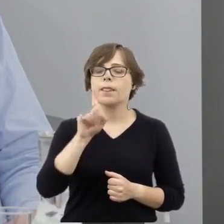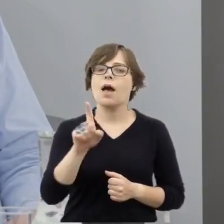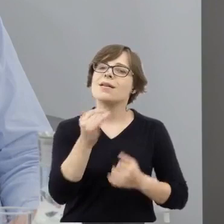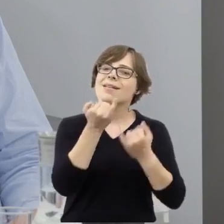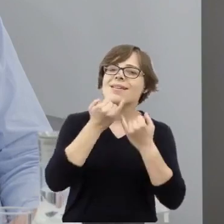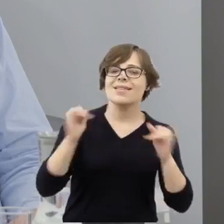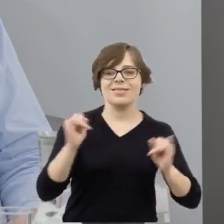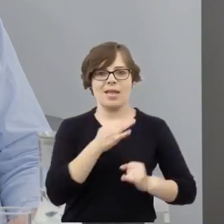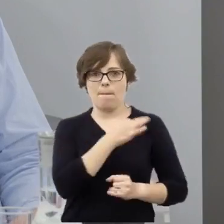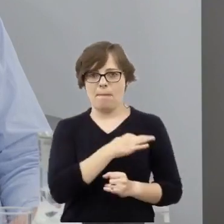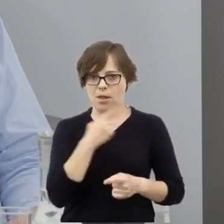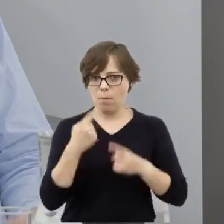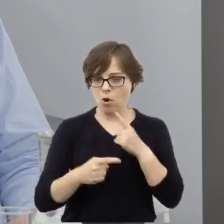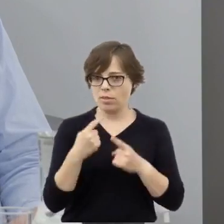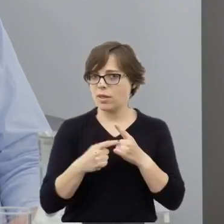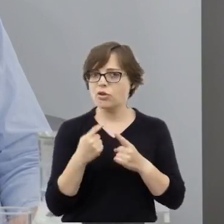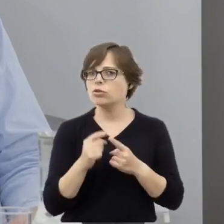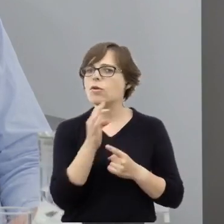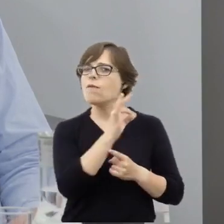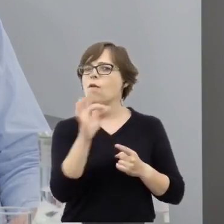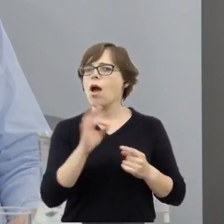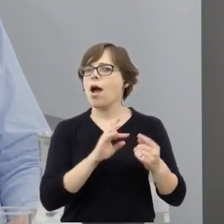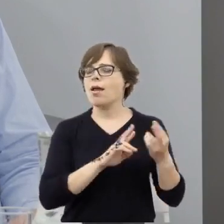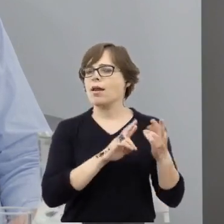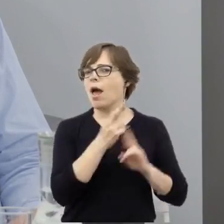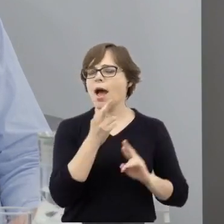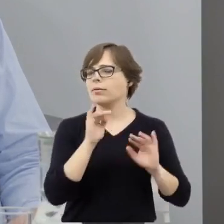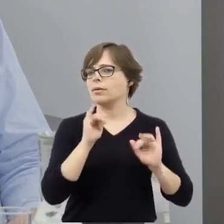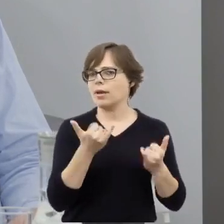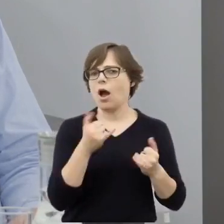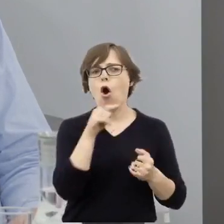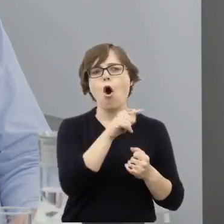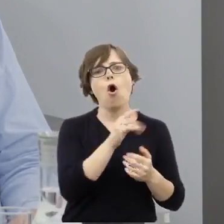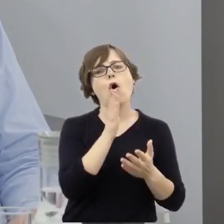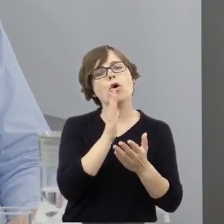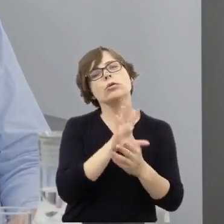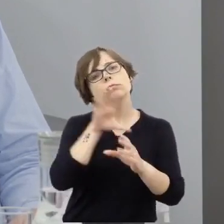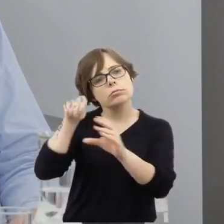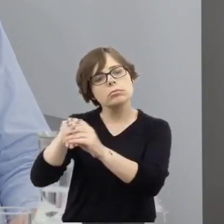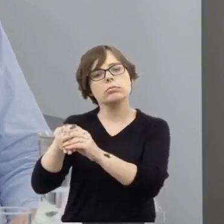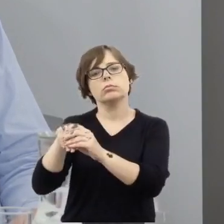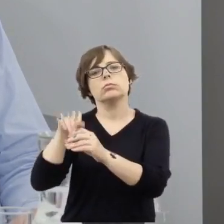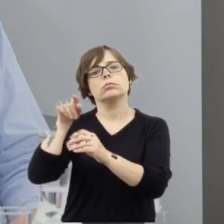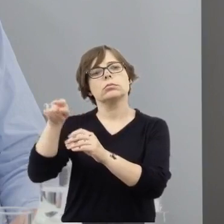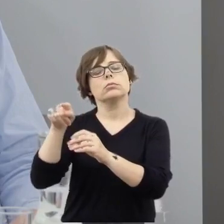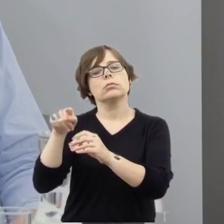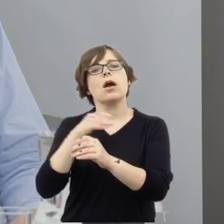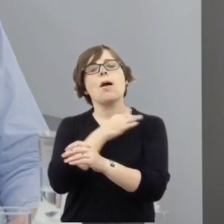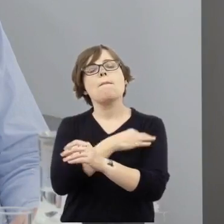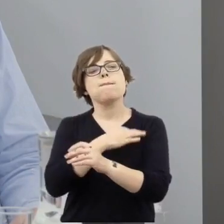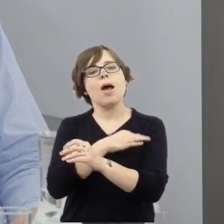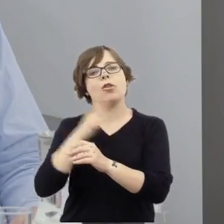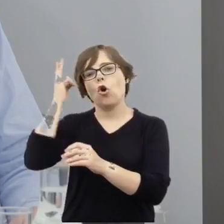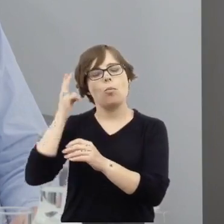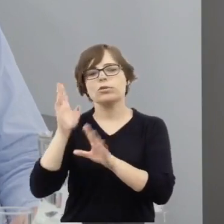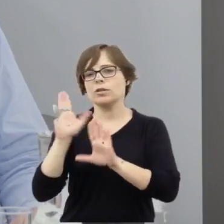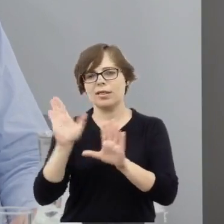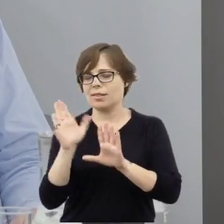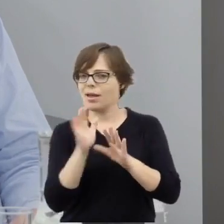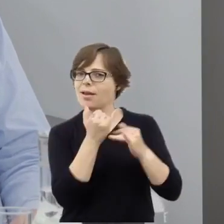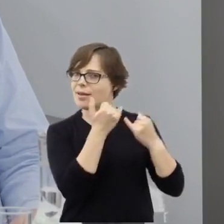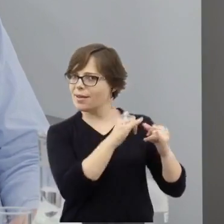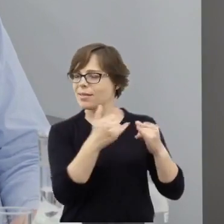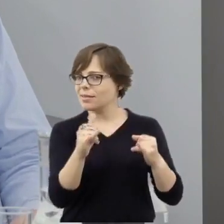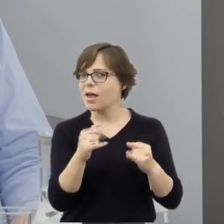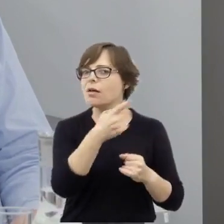innych partii politycznych, już nie należących do partii satelickiej w stosunku do PPR-u,